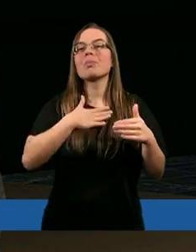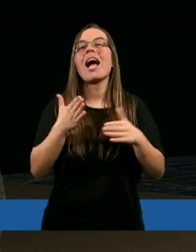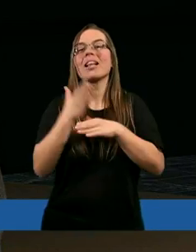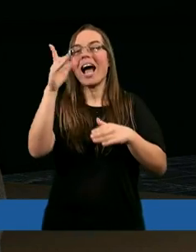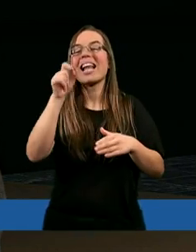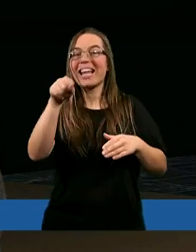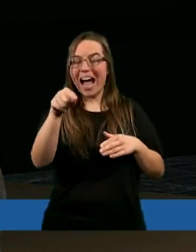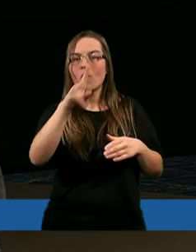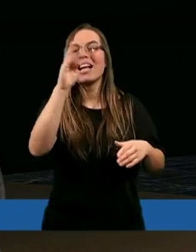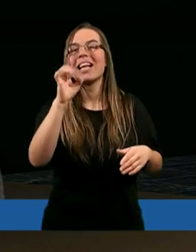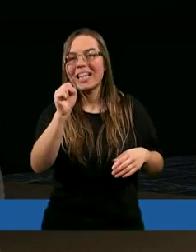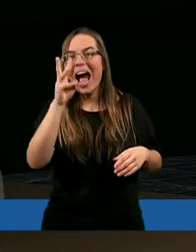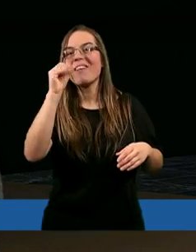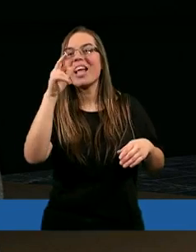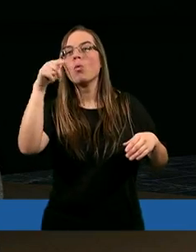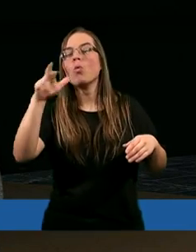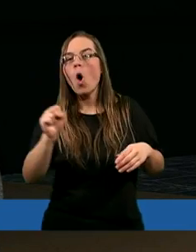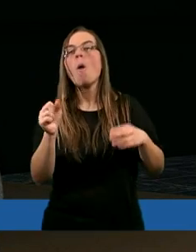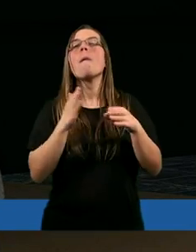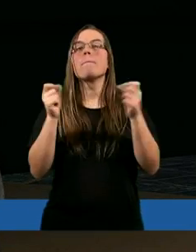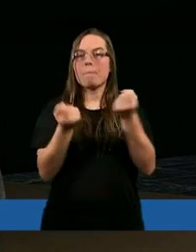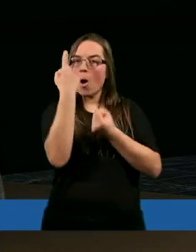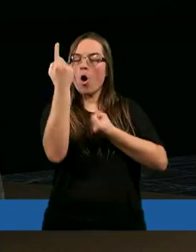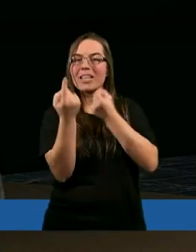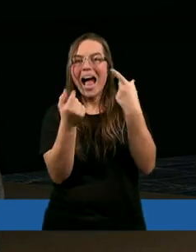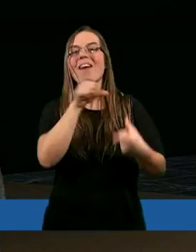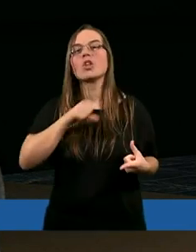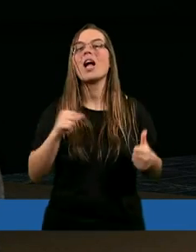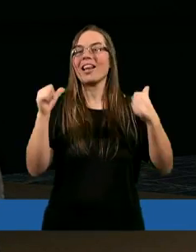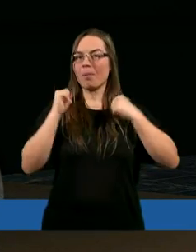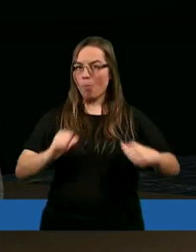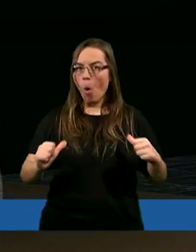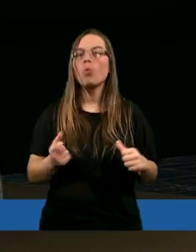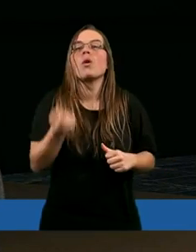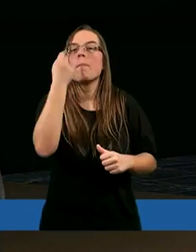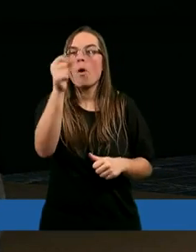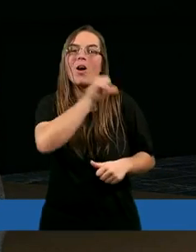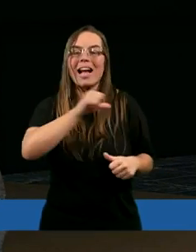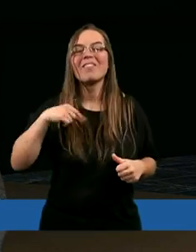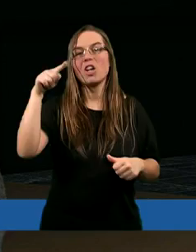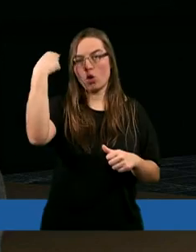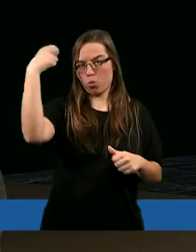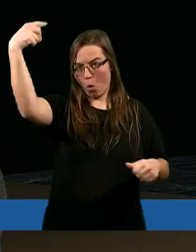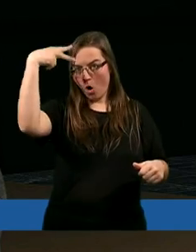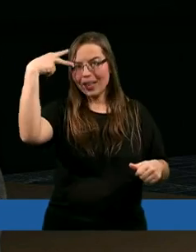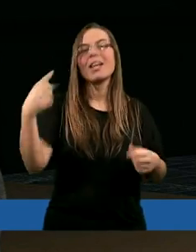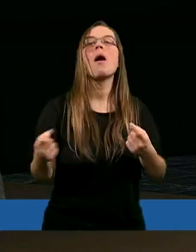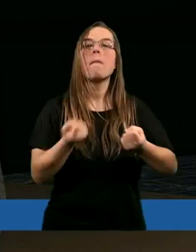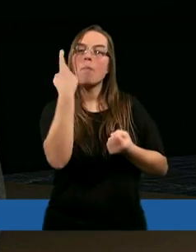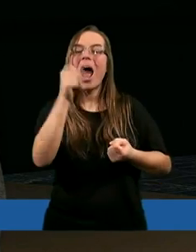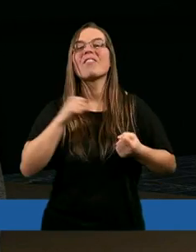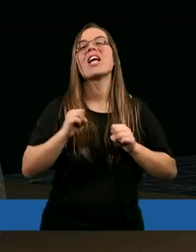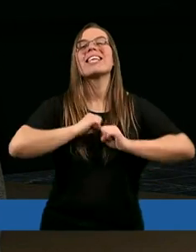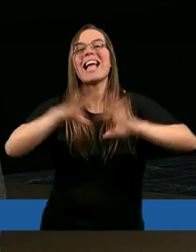tą zawieruchą pojawi się spokój, pojawi się słonko, pojawi się